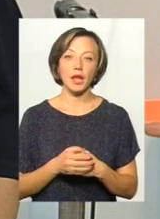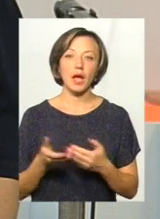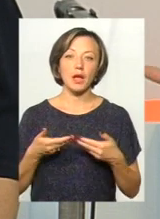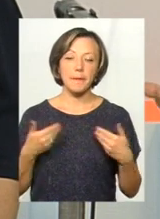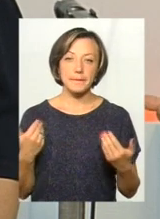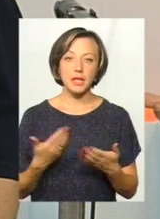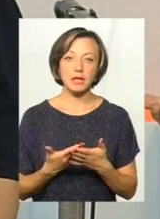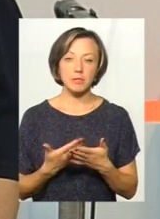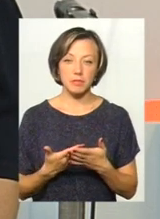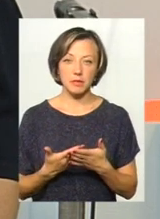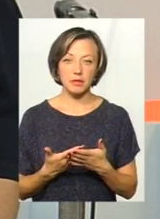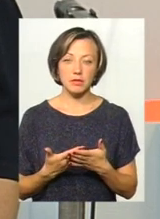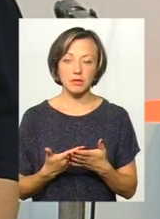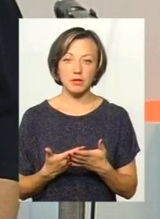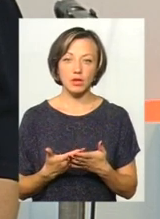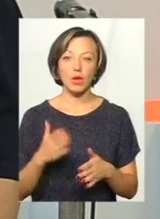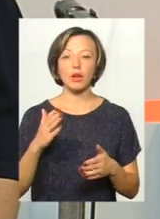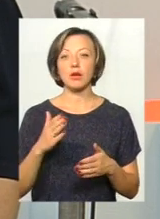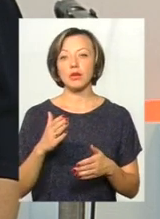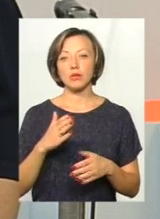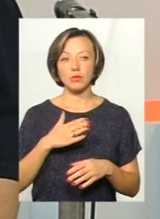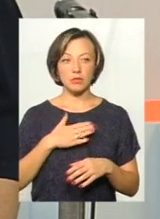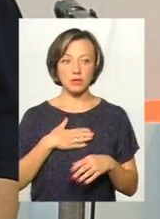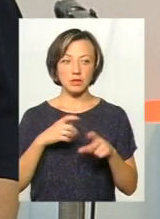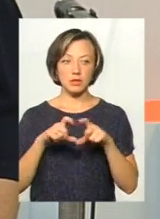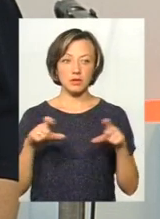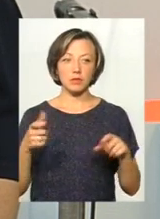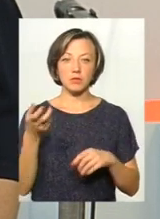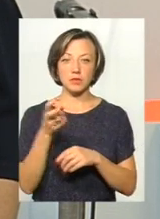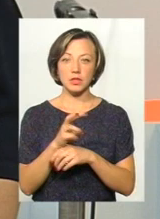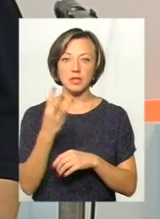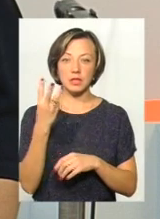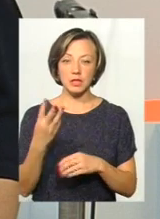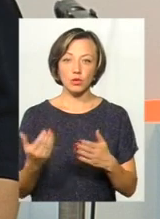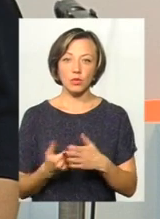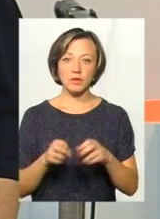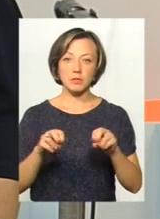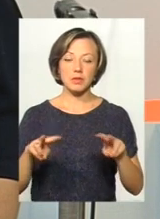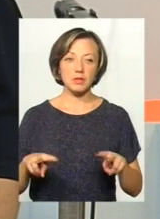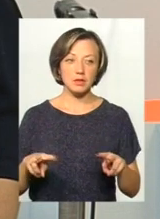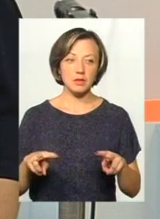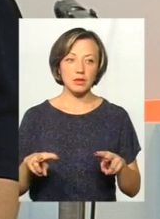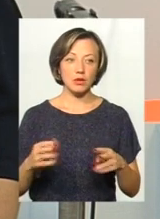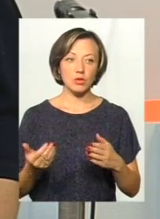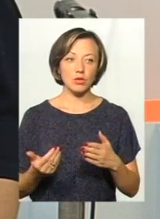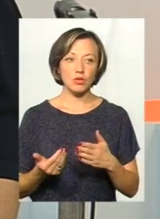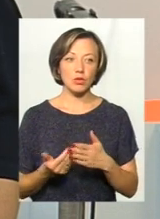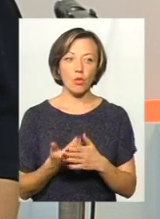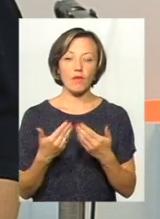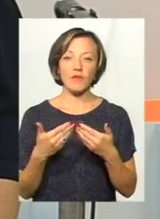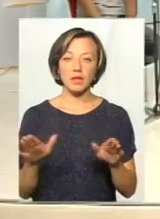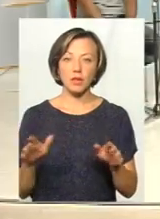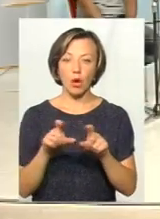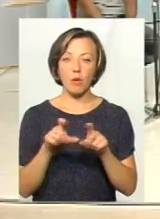Ми, наприклад, вже до мого закладу прийшло три нових фахівця в нову відкриту